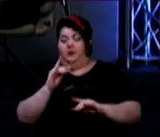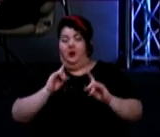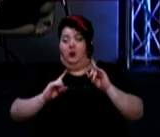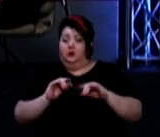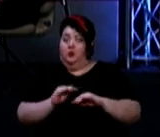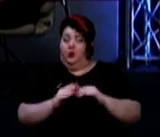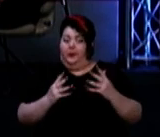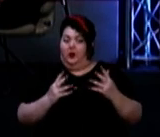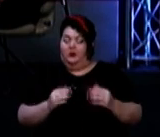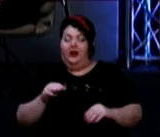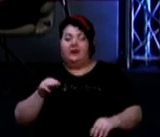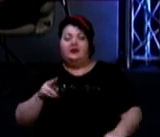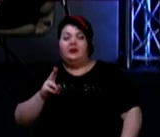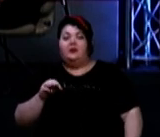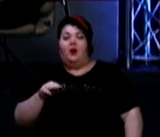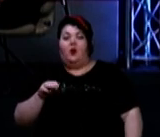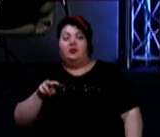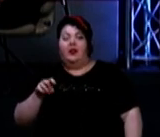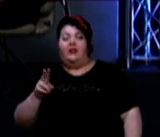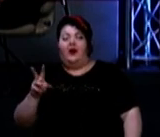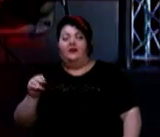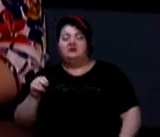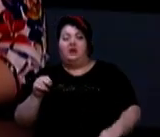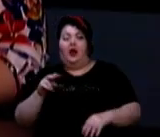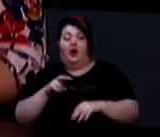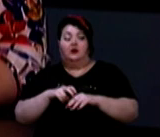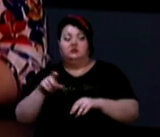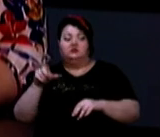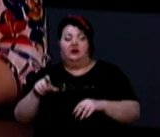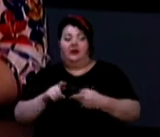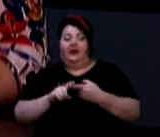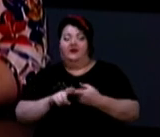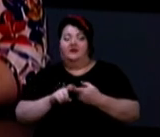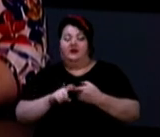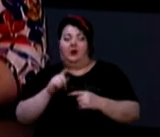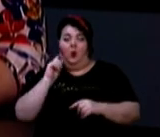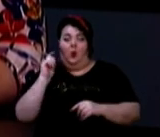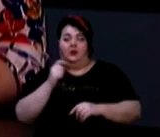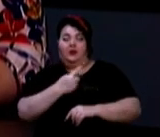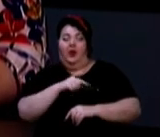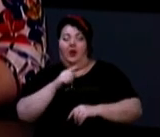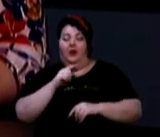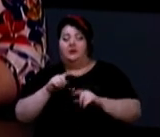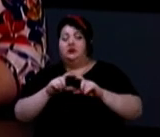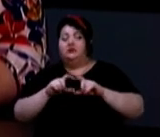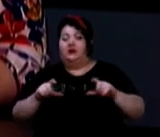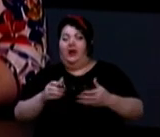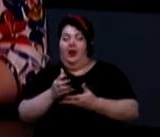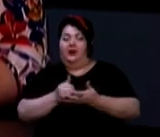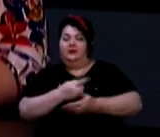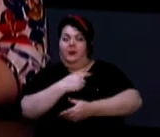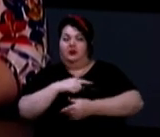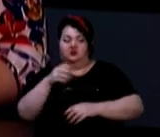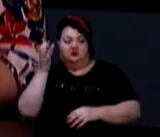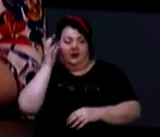Тетяна Котелевська – доцент кафедри інфекційних хвороб із епідеміологією Української медичної стоматологічної академії. Кандидат медичних